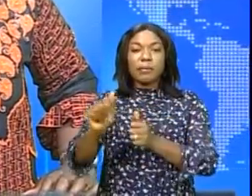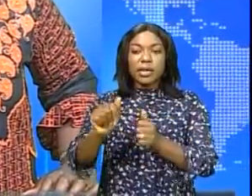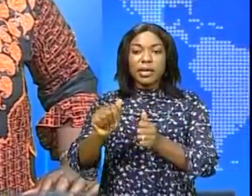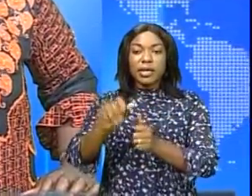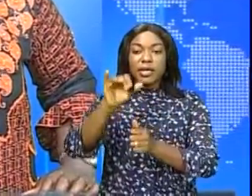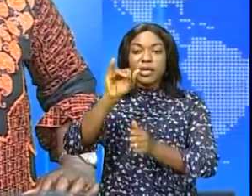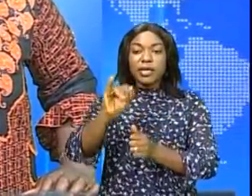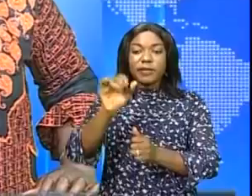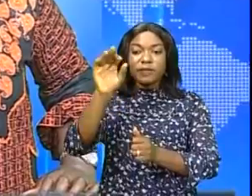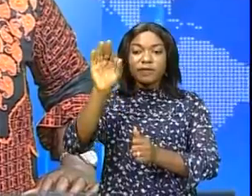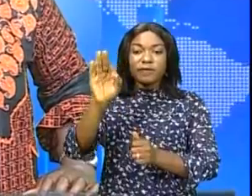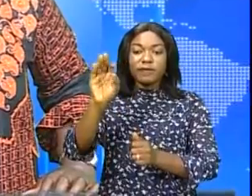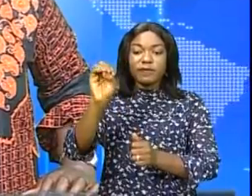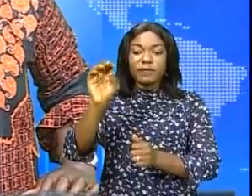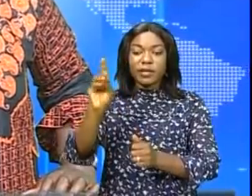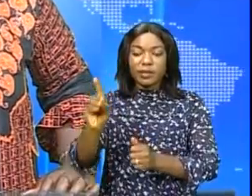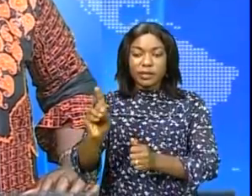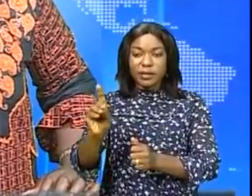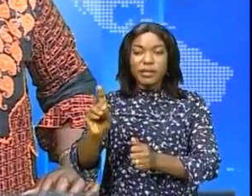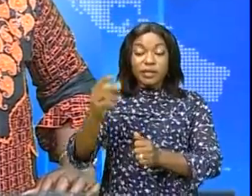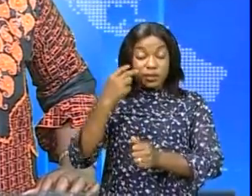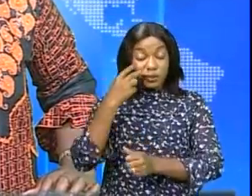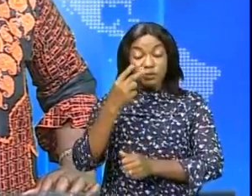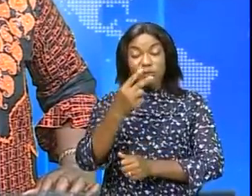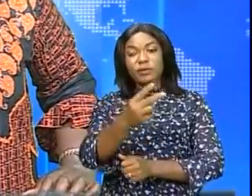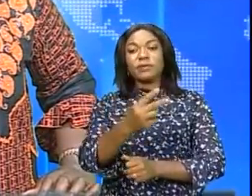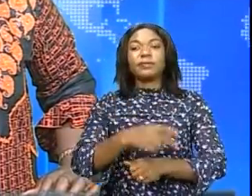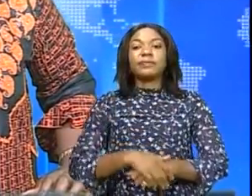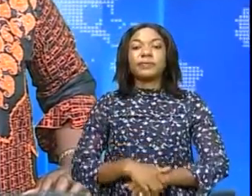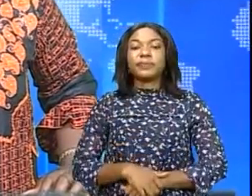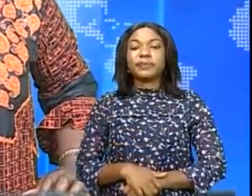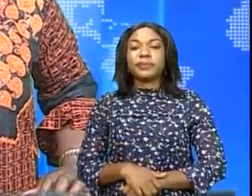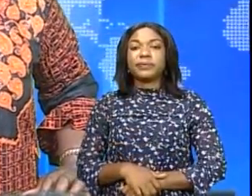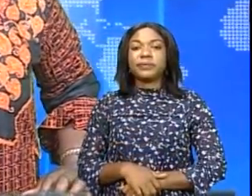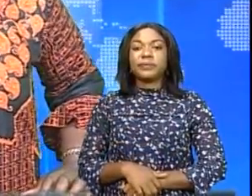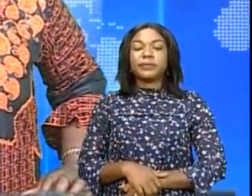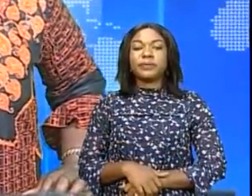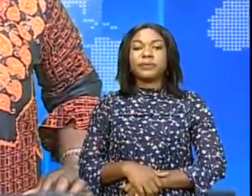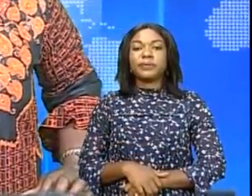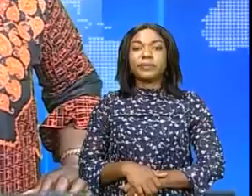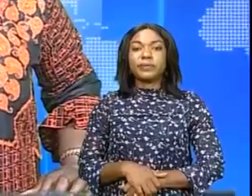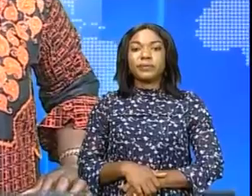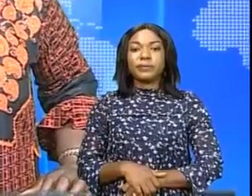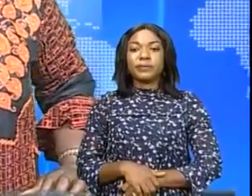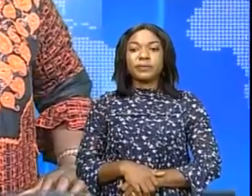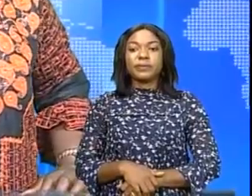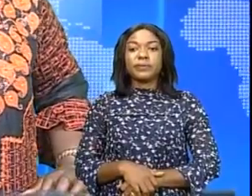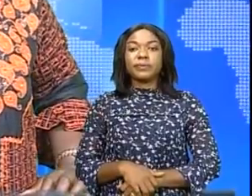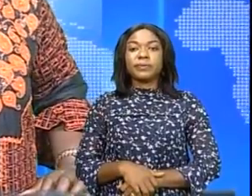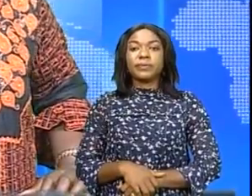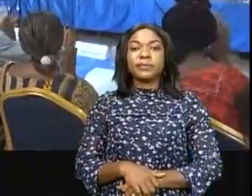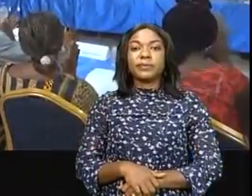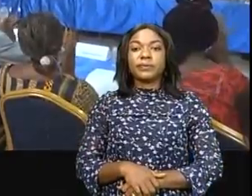MIFED. Un reportage signé par Gudilboalia et Iverson Kabwaba dans ce commentaire d'Yvette Makuntima.